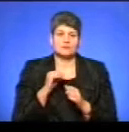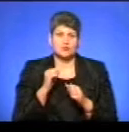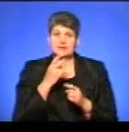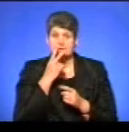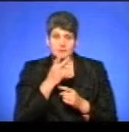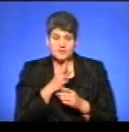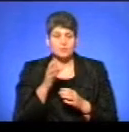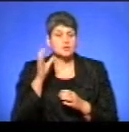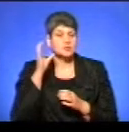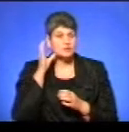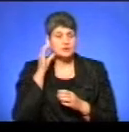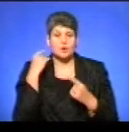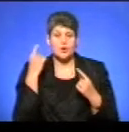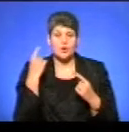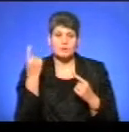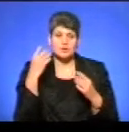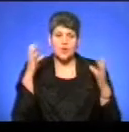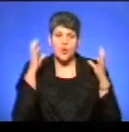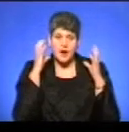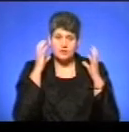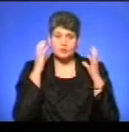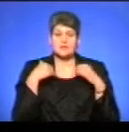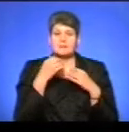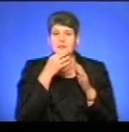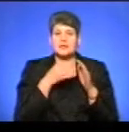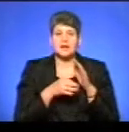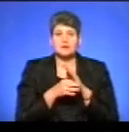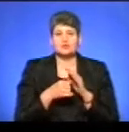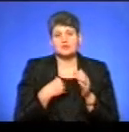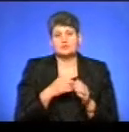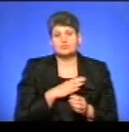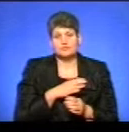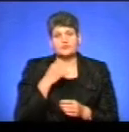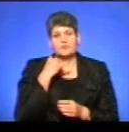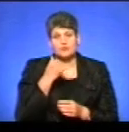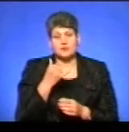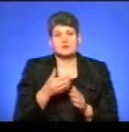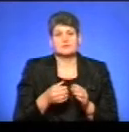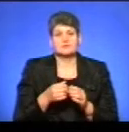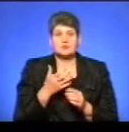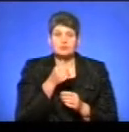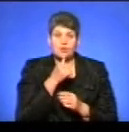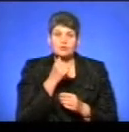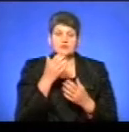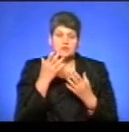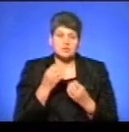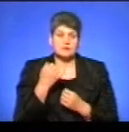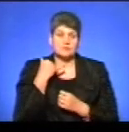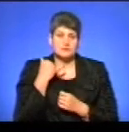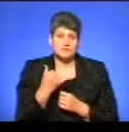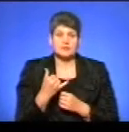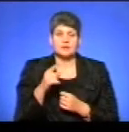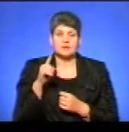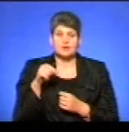дивитися, й слухати на хвилях обласного радіо. Мені підказували, що в нас був телефонний дзвінок, але зірвався. Спробуйте набрати нас ще раз.